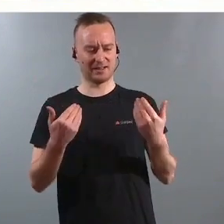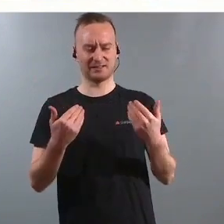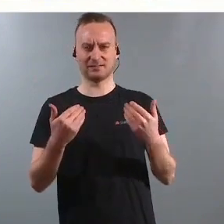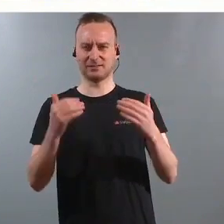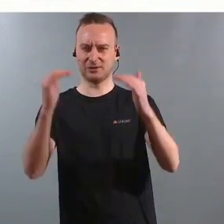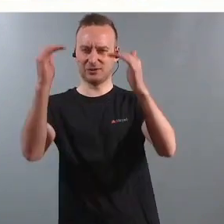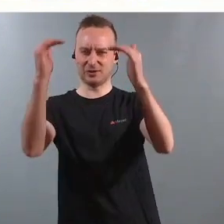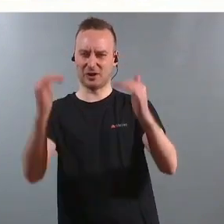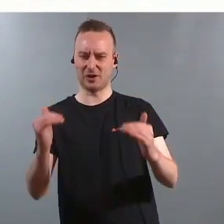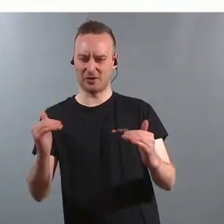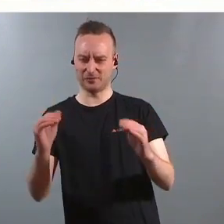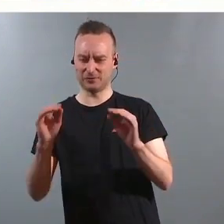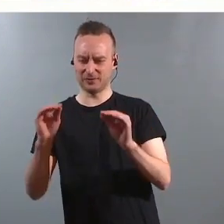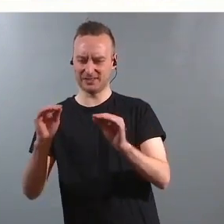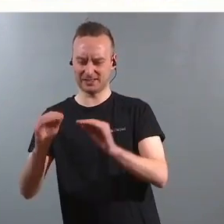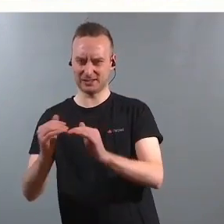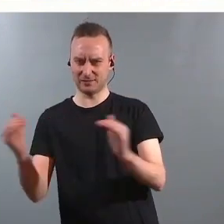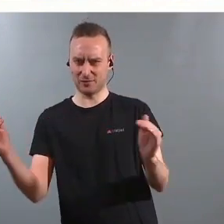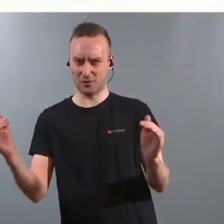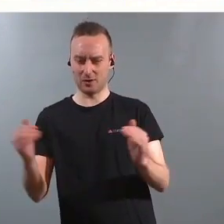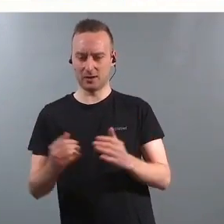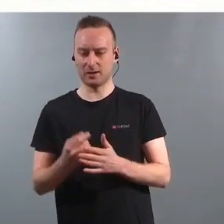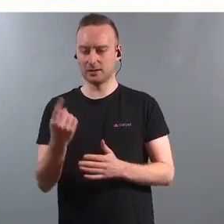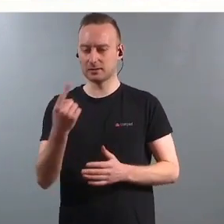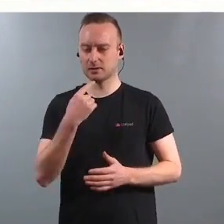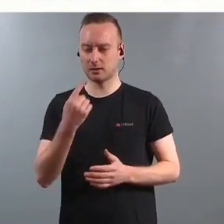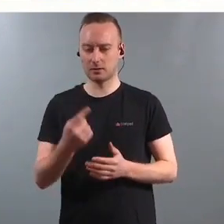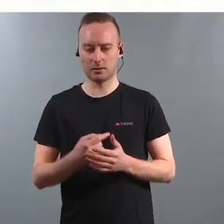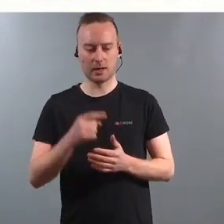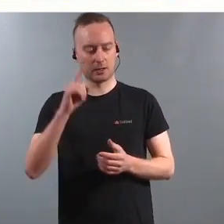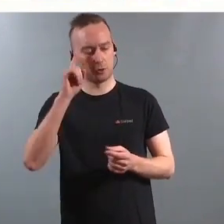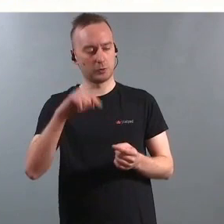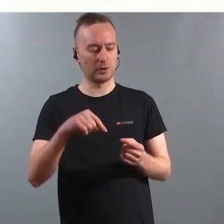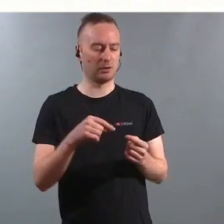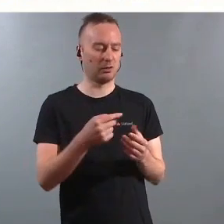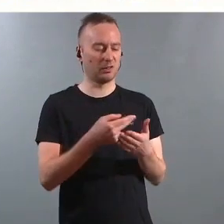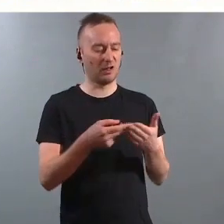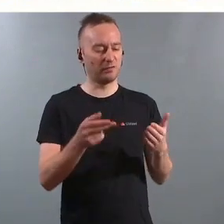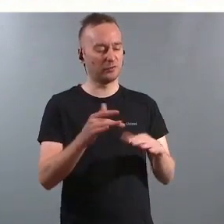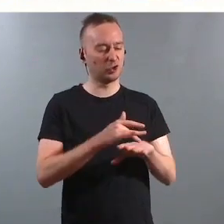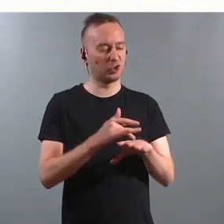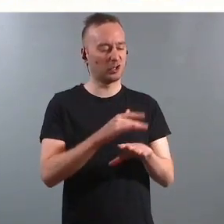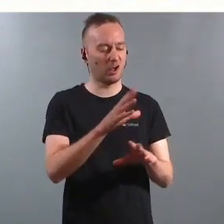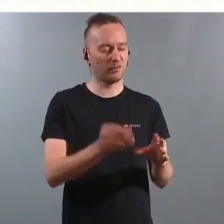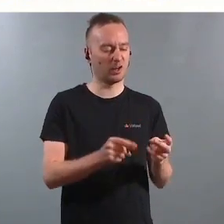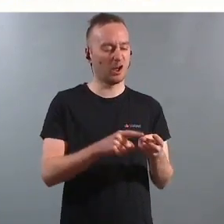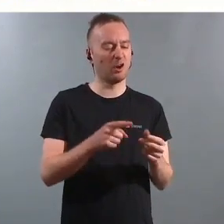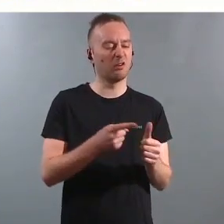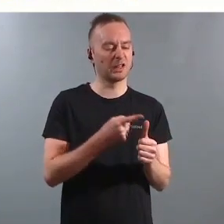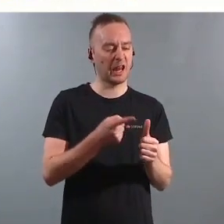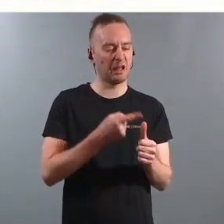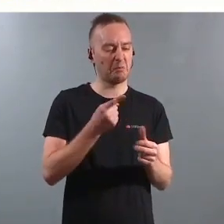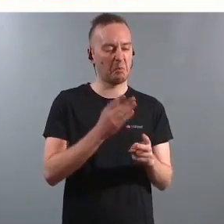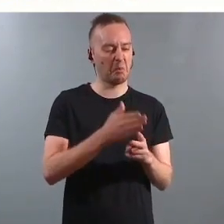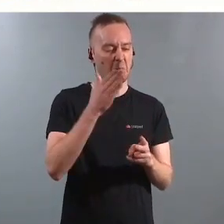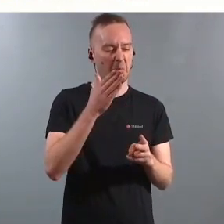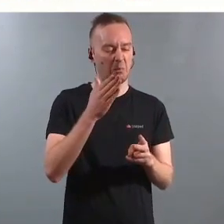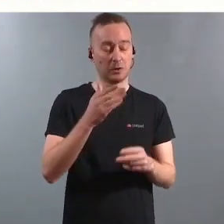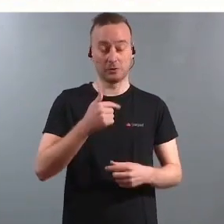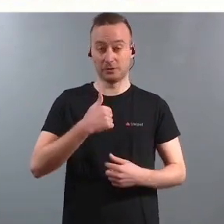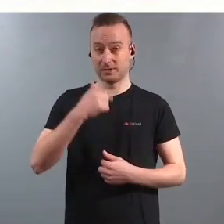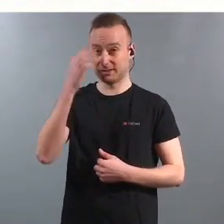Og som han sier, de skulle kunne navnet på dyr i Afrika og telle. Jeg tenkte at det ville han ikke komme så veldig langt med hvis han skulle